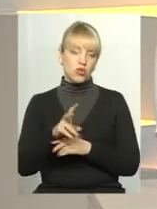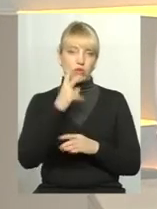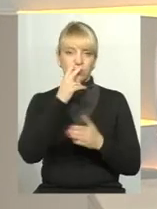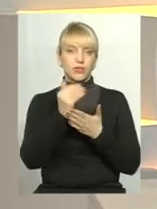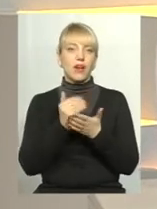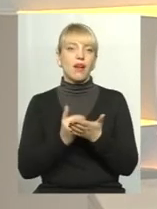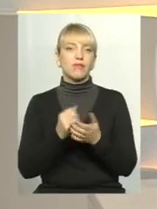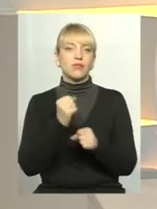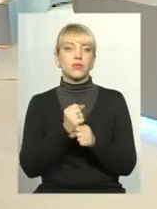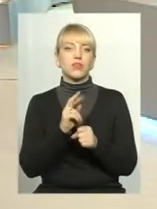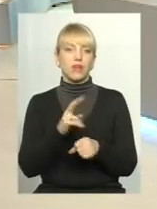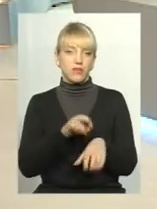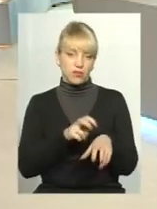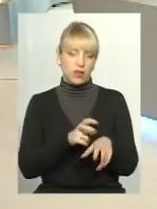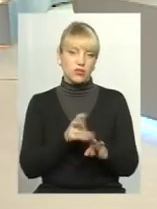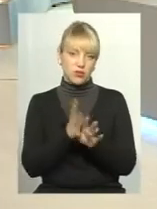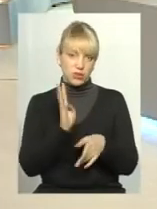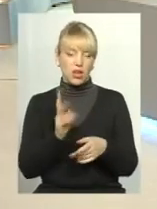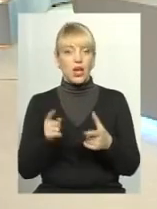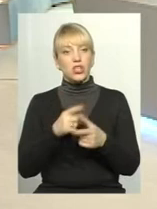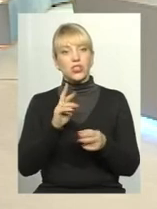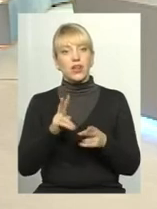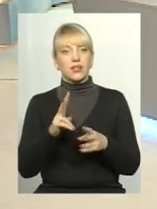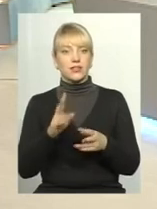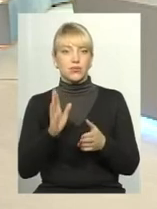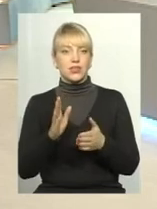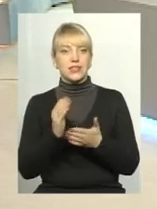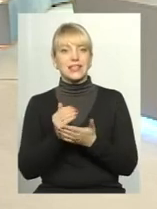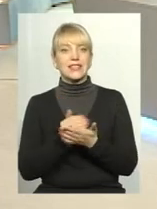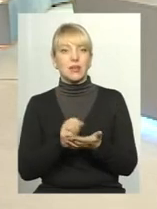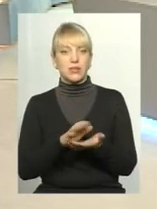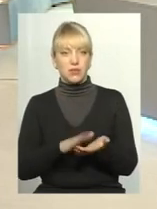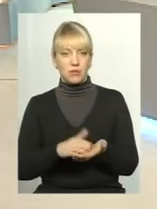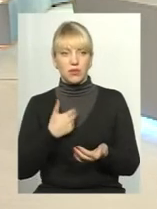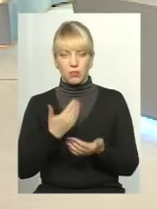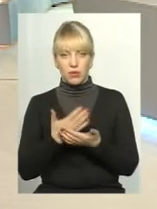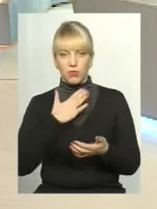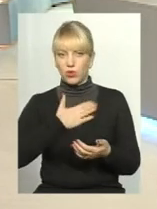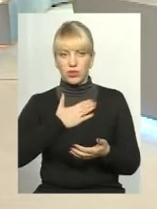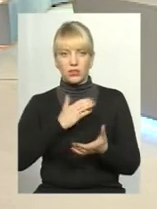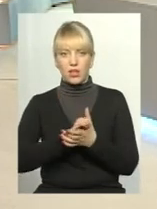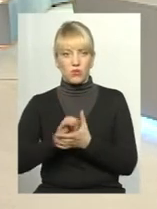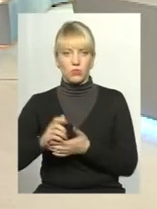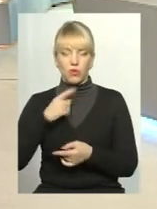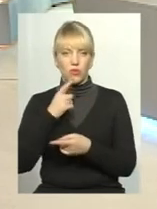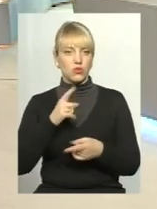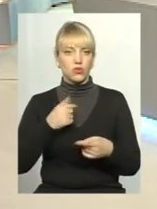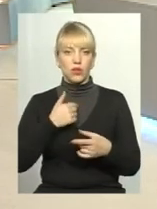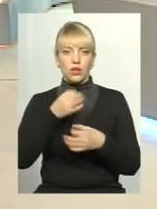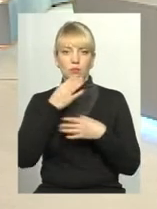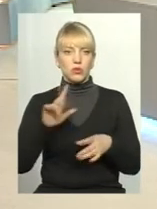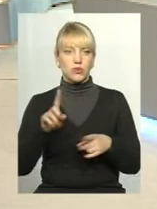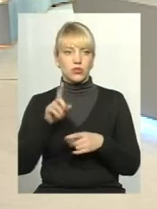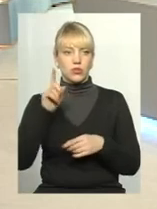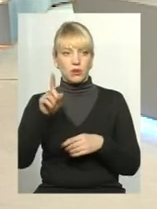якась система запису наперед? До прикладу, от мене знайомі, вони скаржаться на саме систему таку медицини в